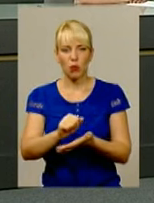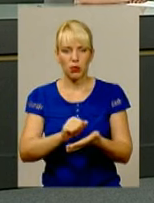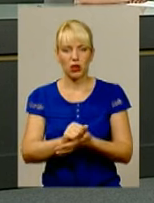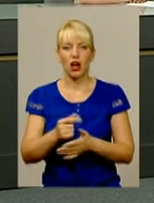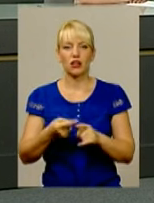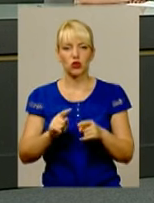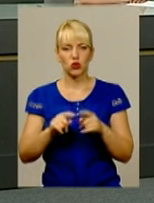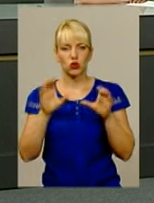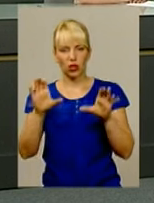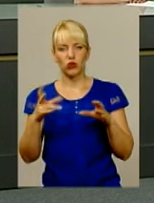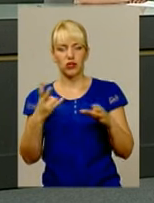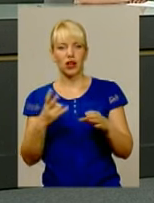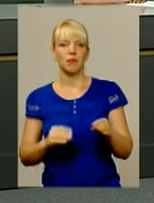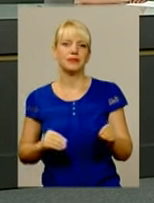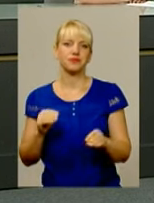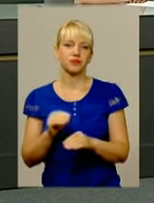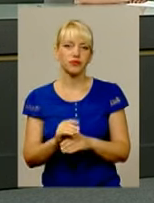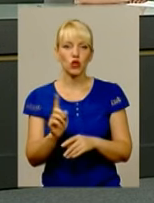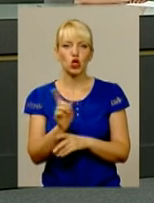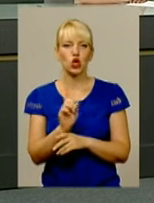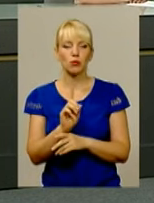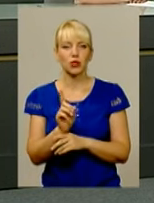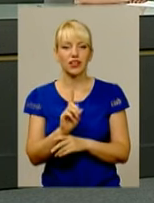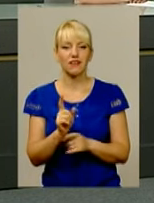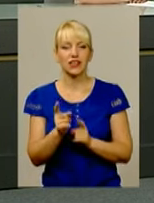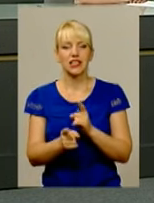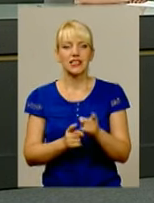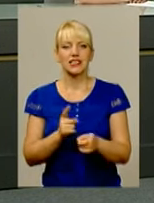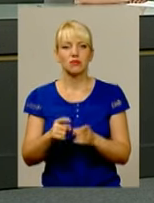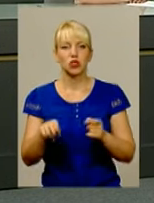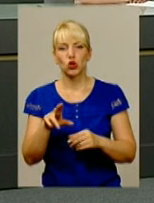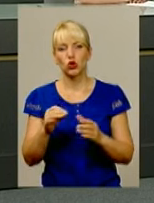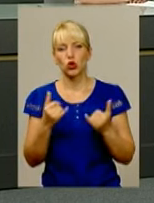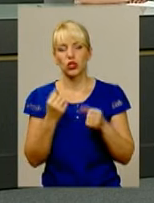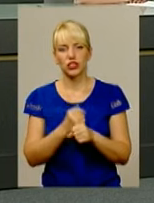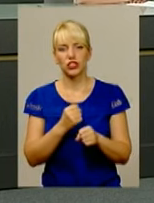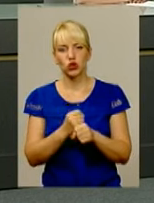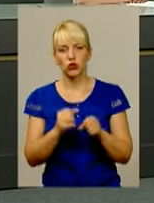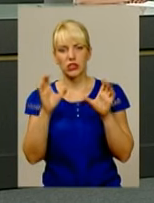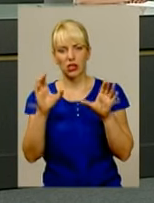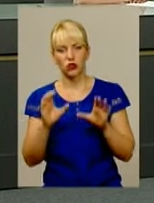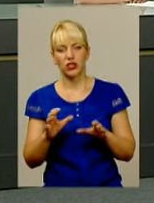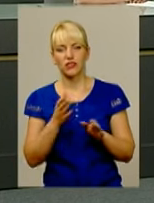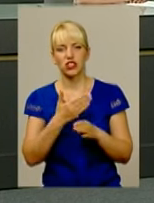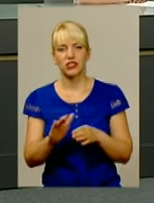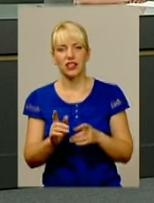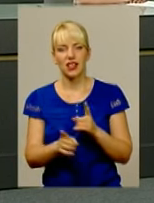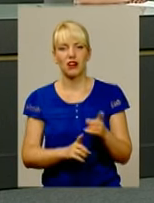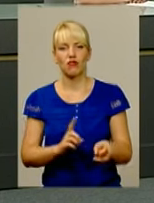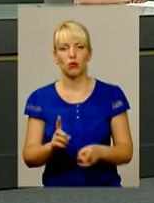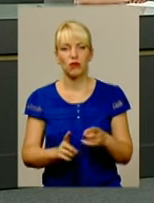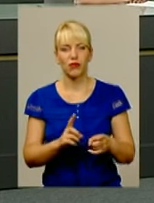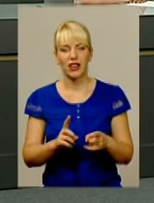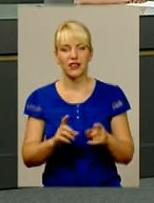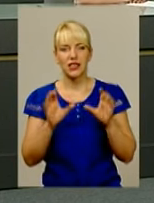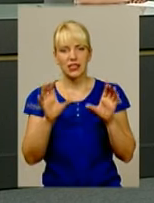прийняти дуже велику низку нормативних документів, змін до діючого законодавства в частині реформування діючого